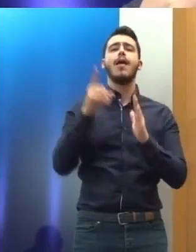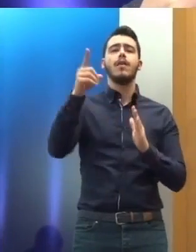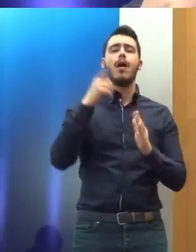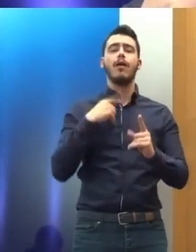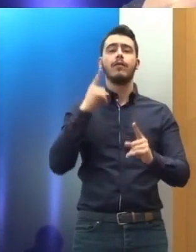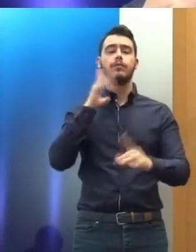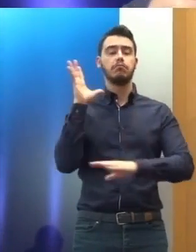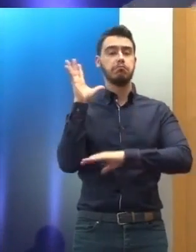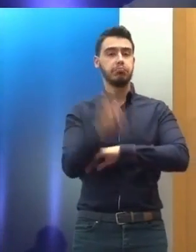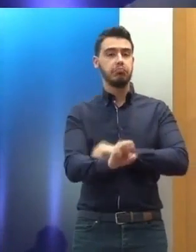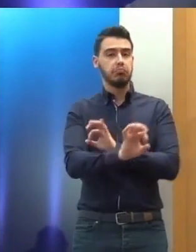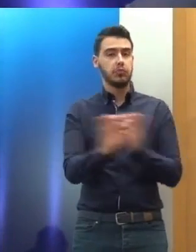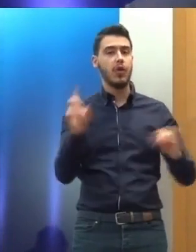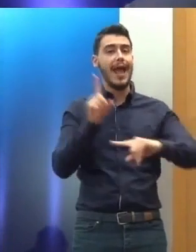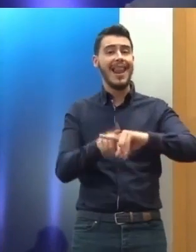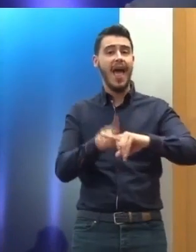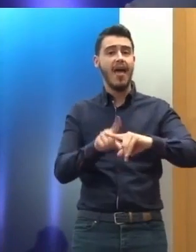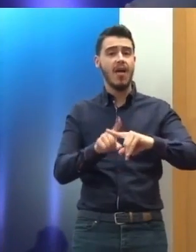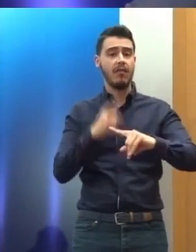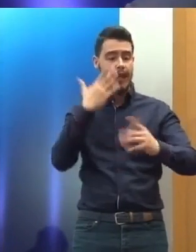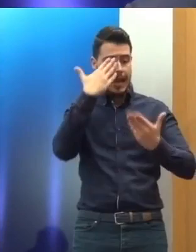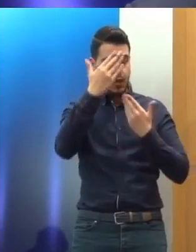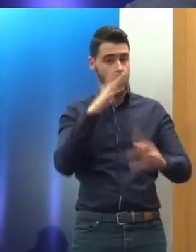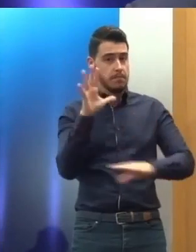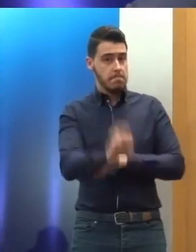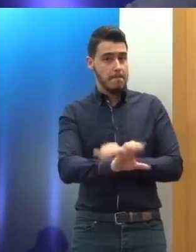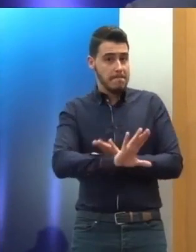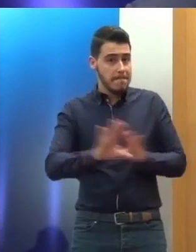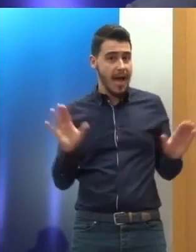σφιγμό του κράτους το οποίο εξετάζουν, όταν